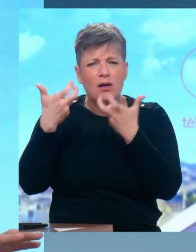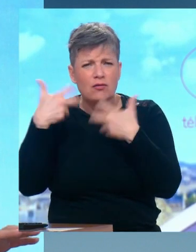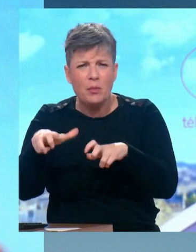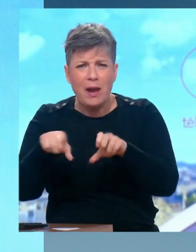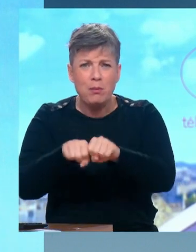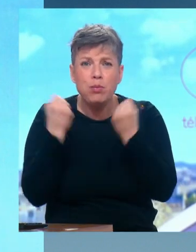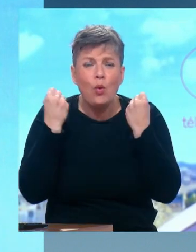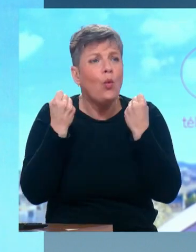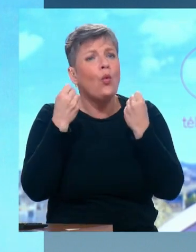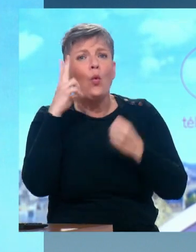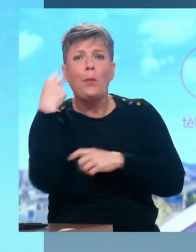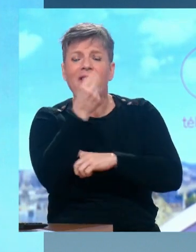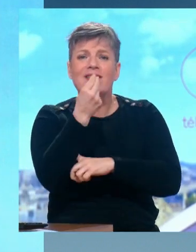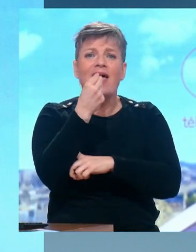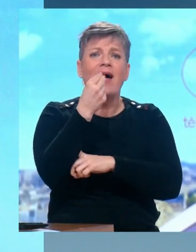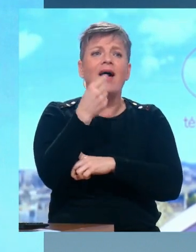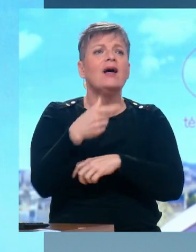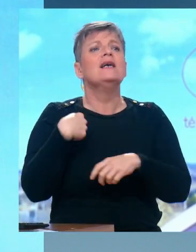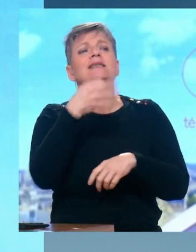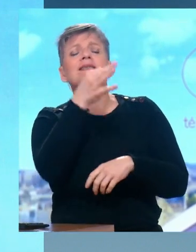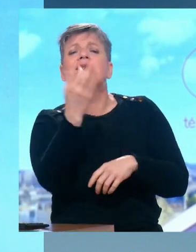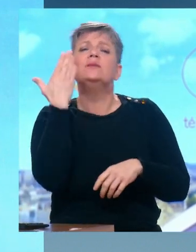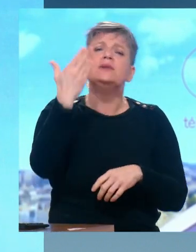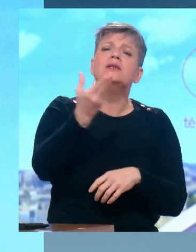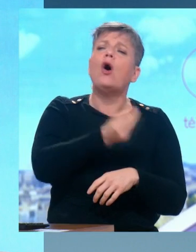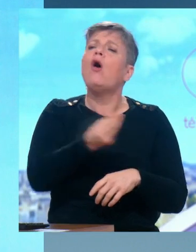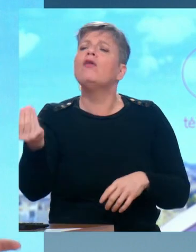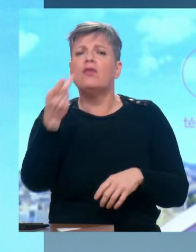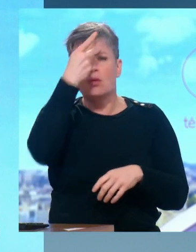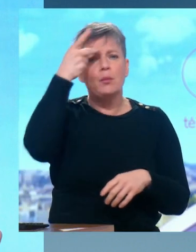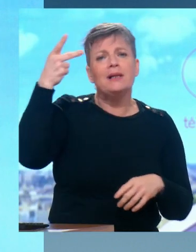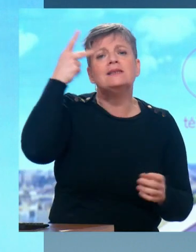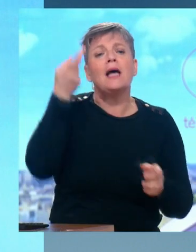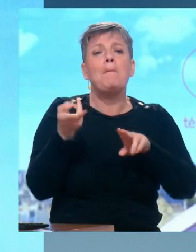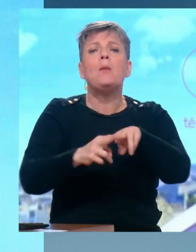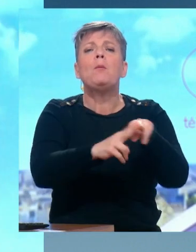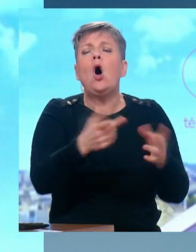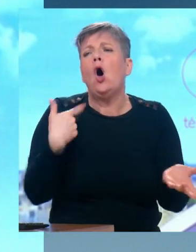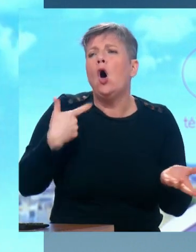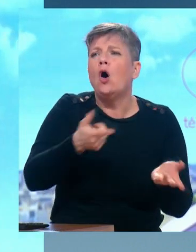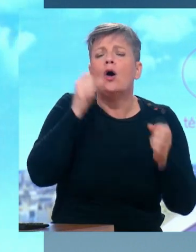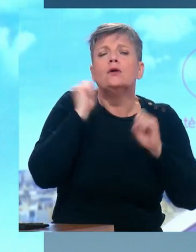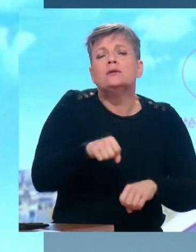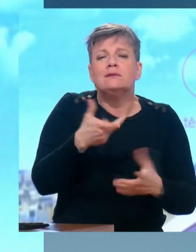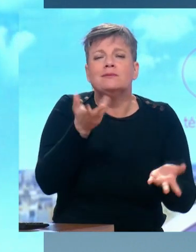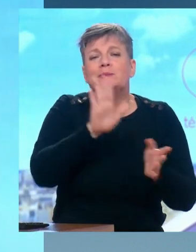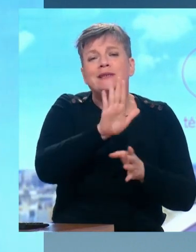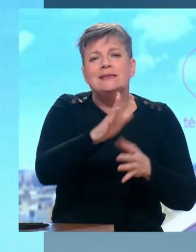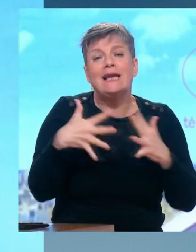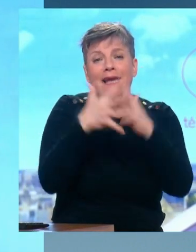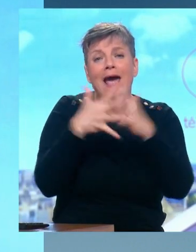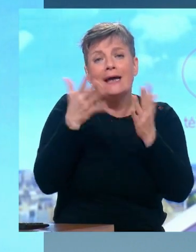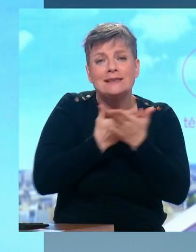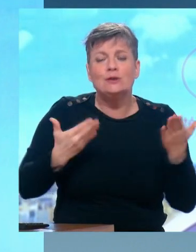humanitaire, qui défendent même le fait que s'il y a des enfants palestiniens qui meurent, ce sont des dommages collatéraux. C'est une horreur sans nom. Comment peut-on,